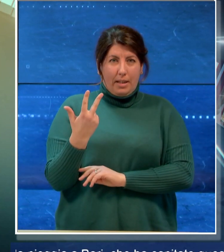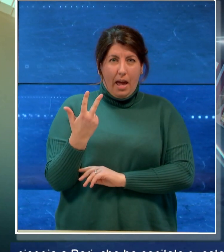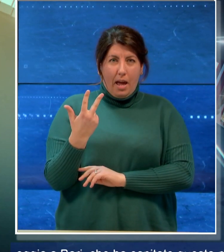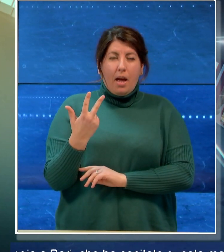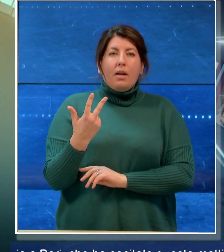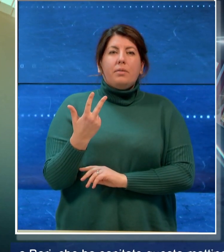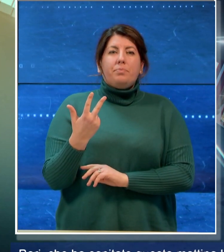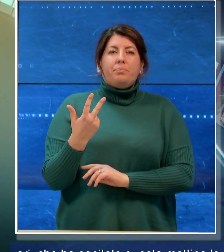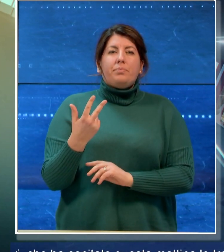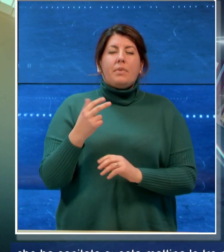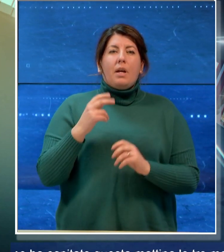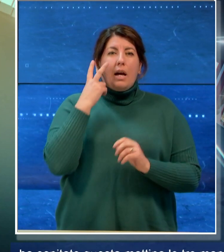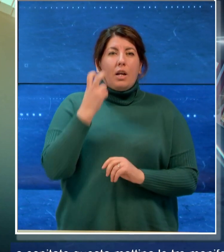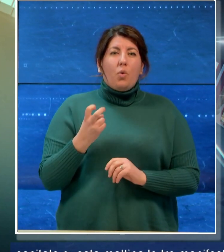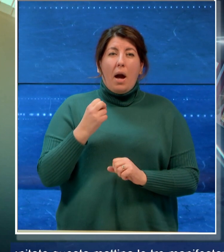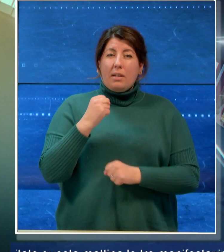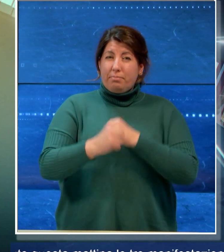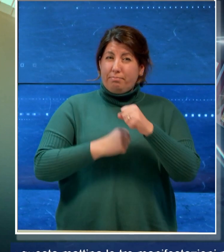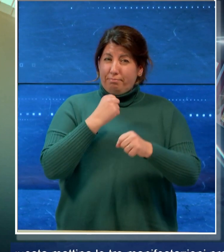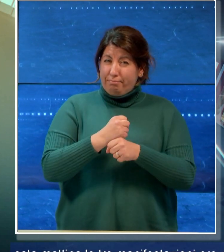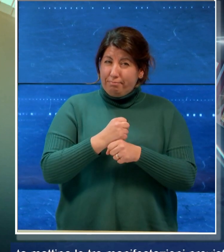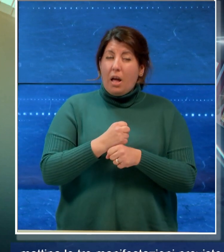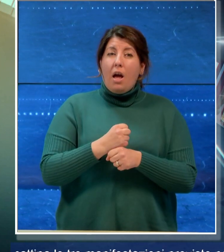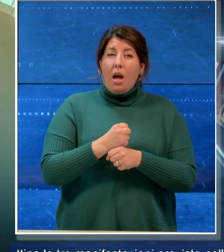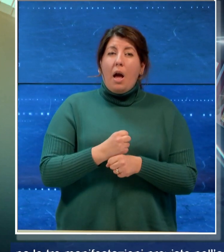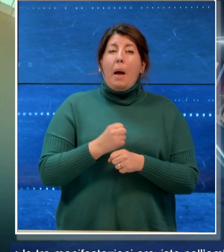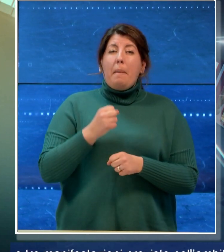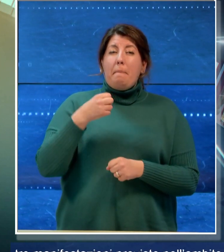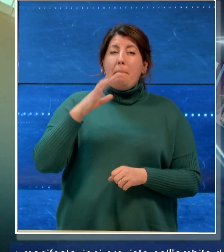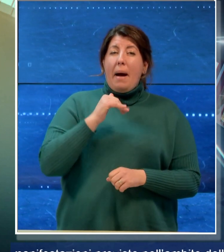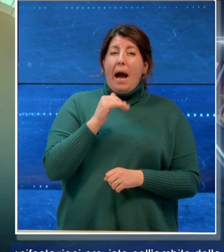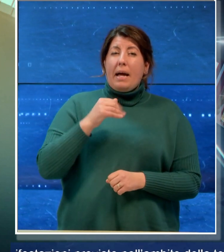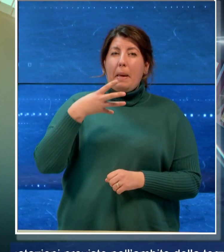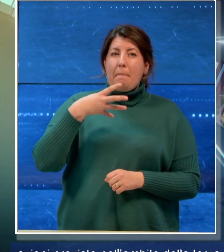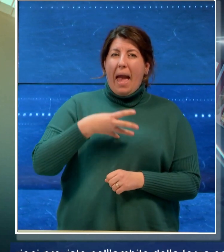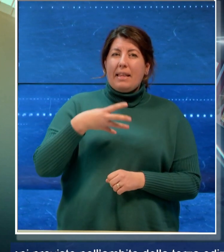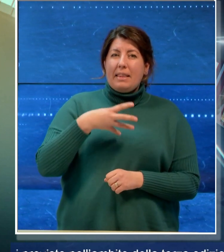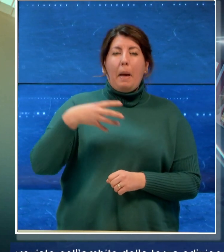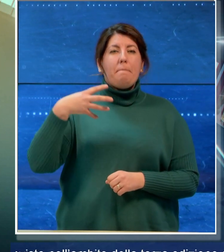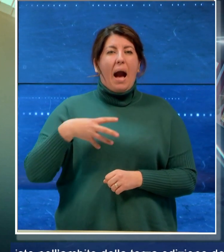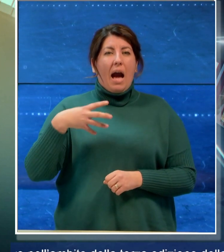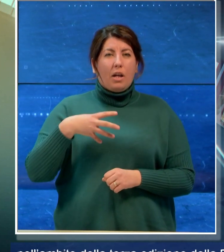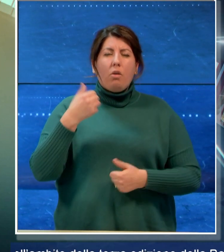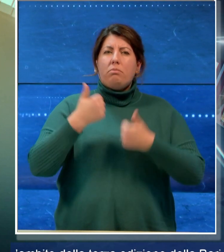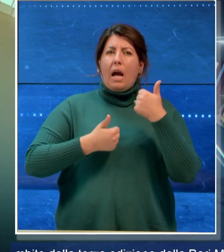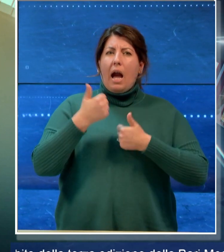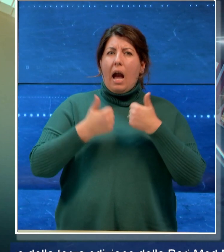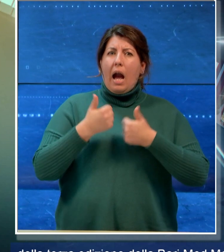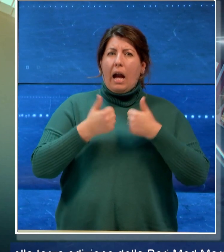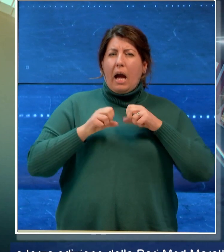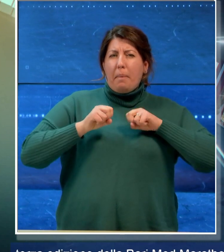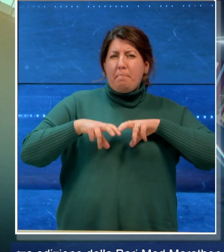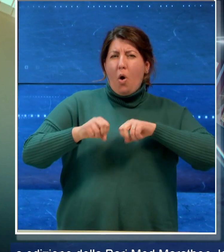edizione della Bari Med Marathon la gara podistica da 21